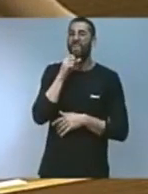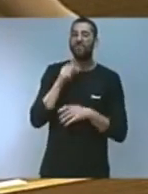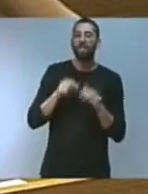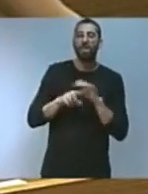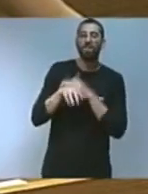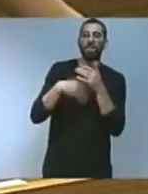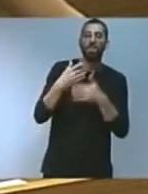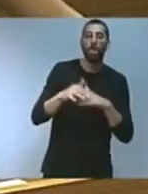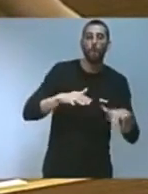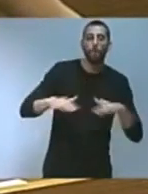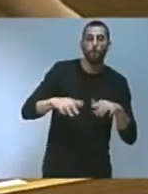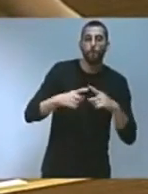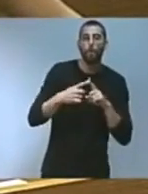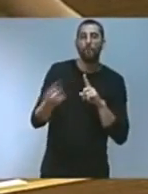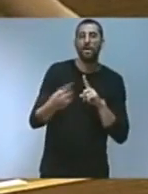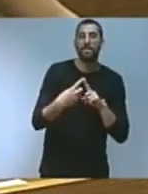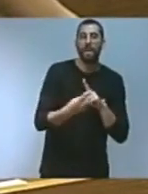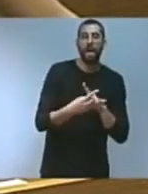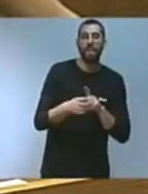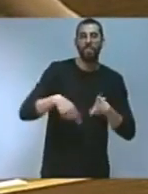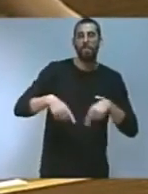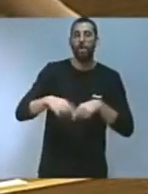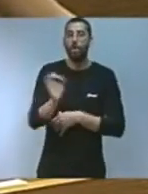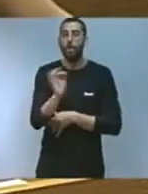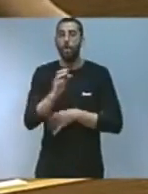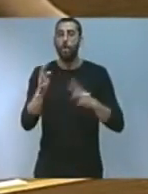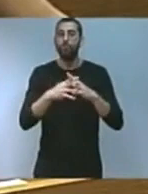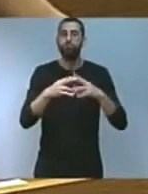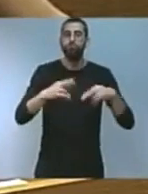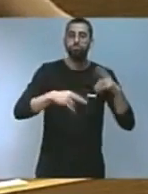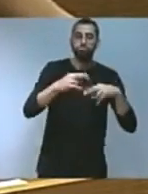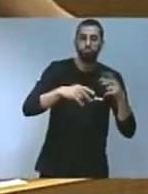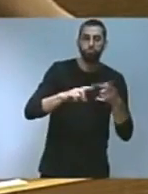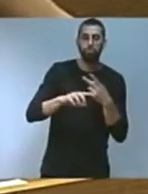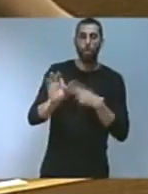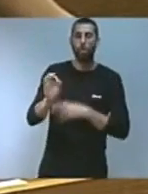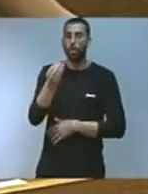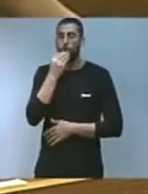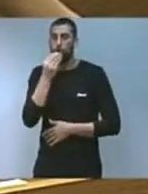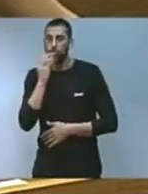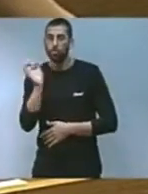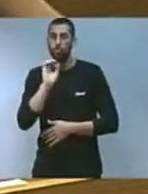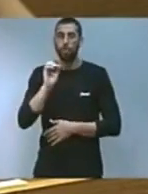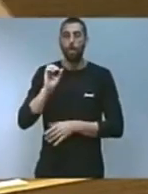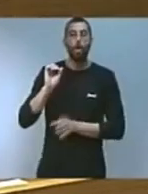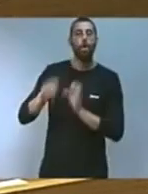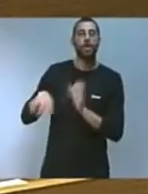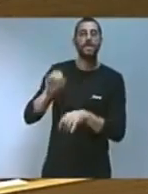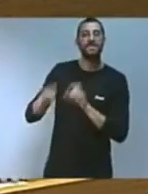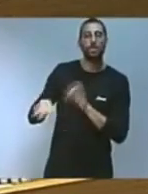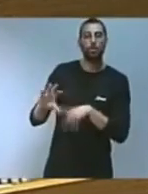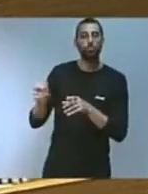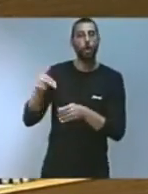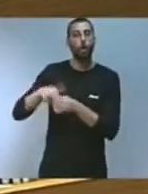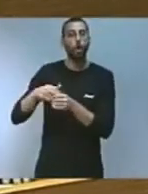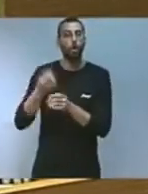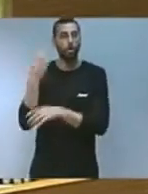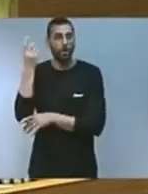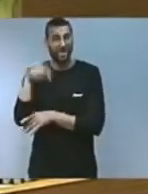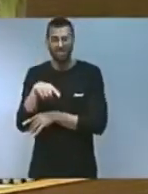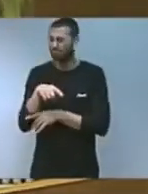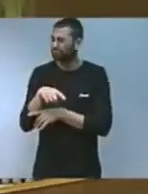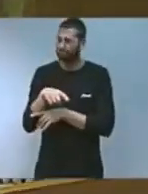de mobilitat, de consum, de fons finites, de generació de contaminants i de residus i fer-lo des de l'obligació